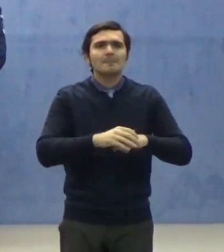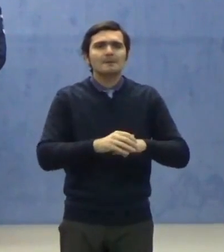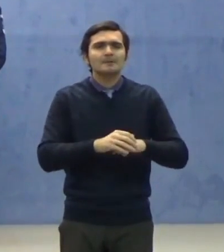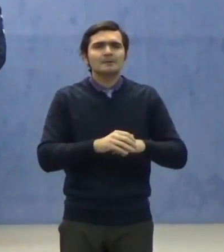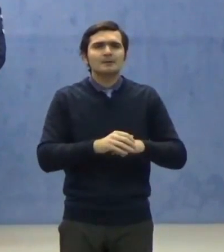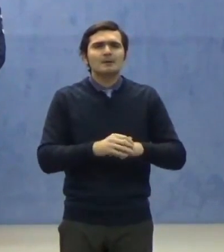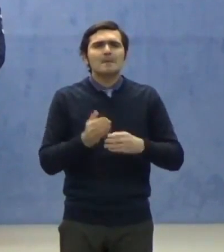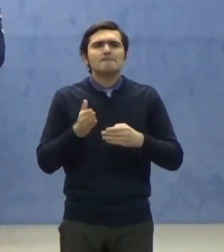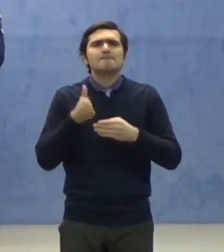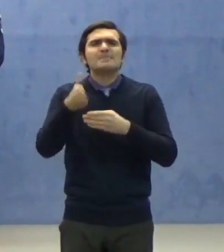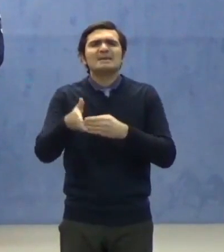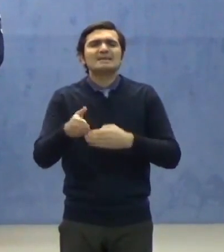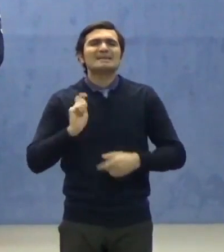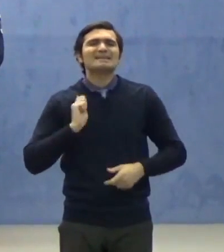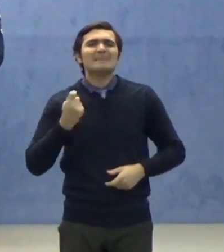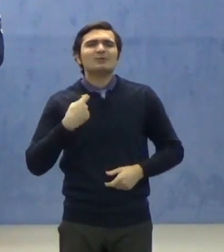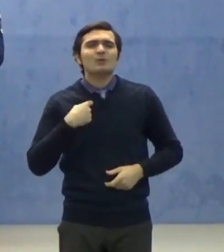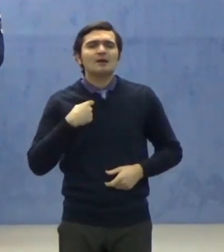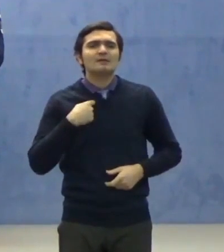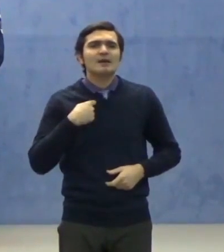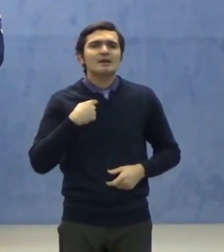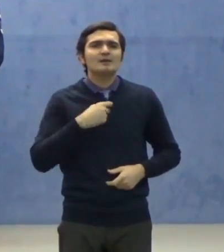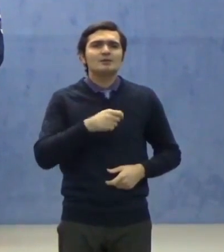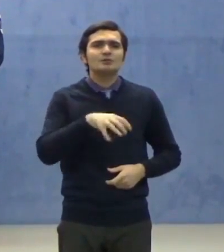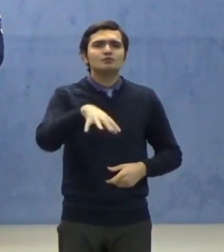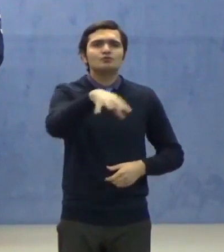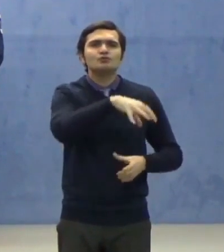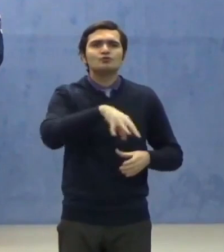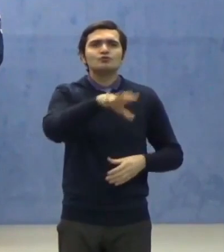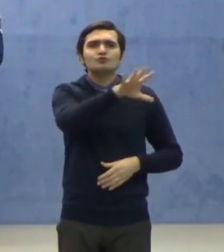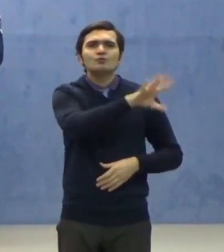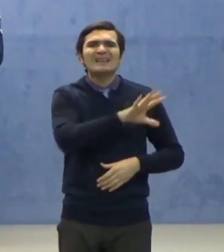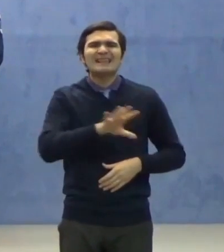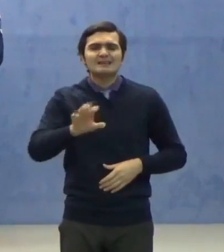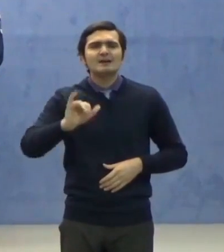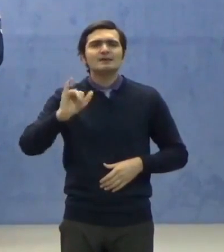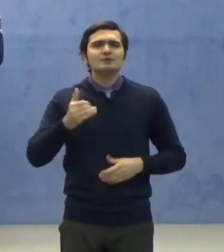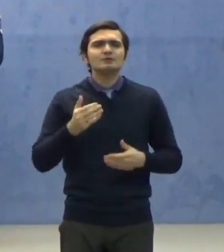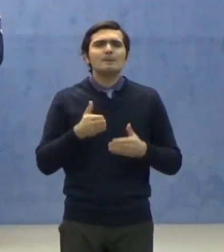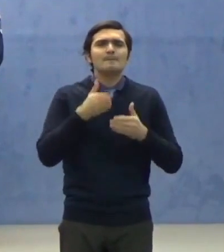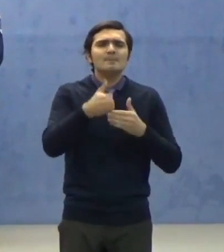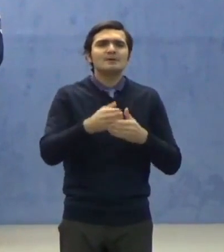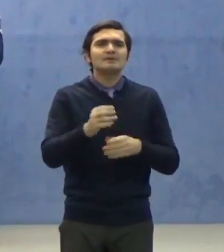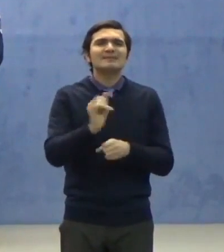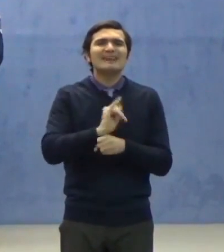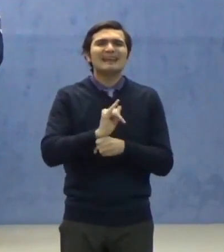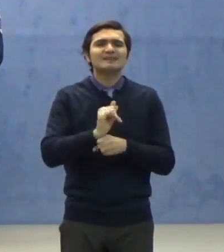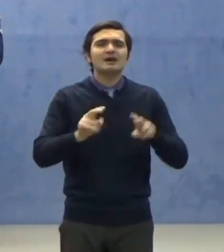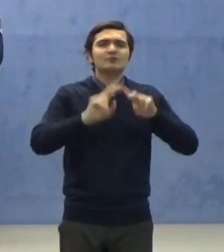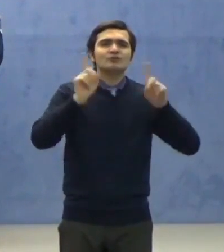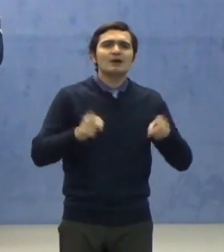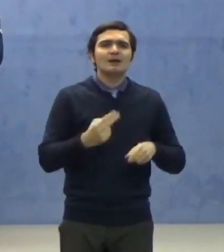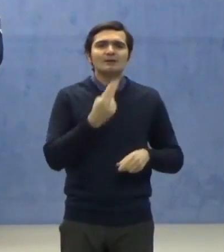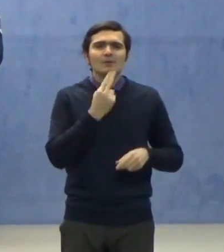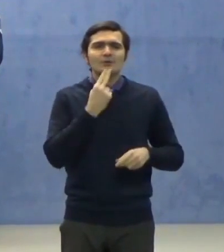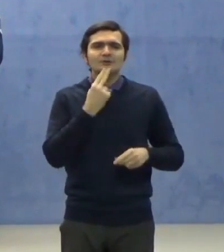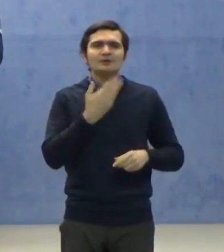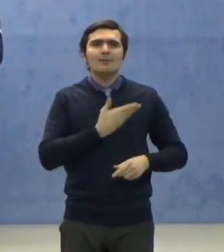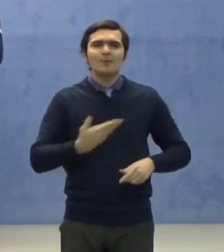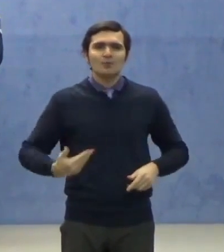inspectoratele județene și prin Direcția Generală de Poliția Municipiului București,